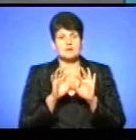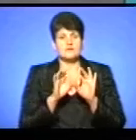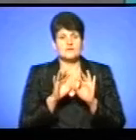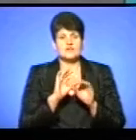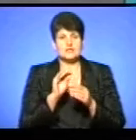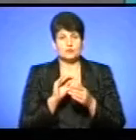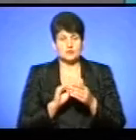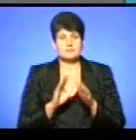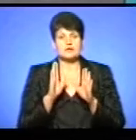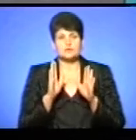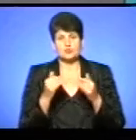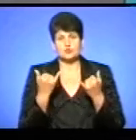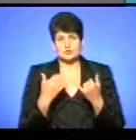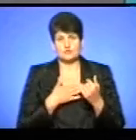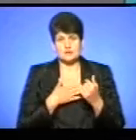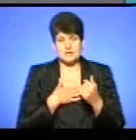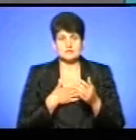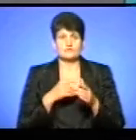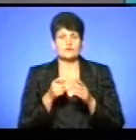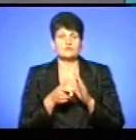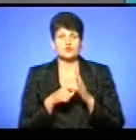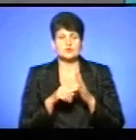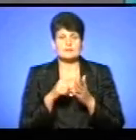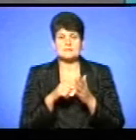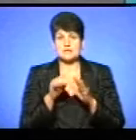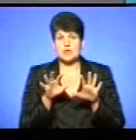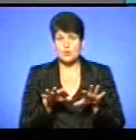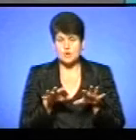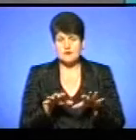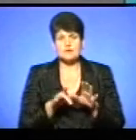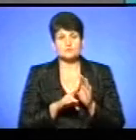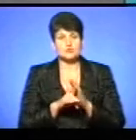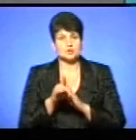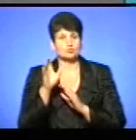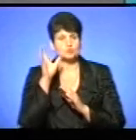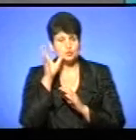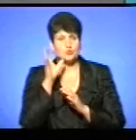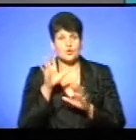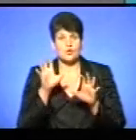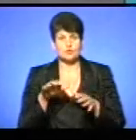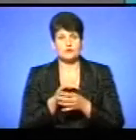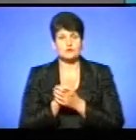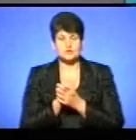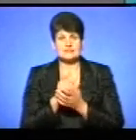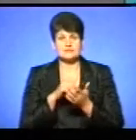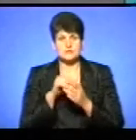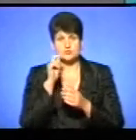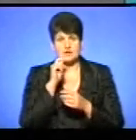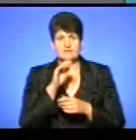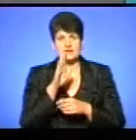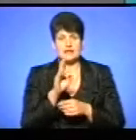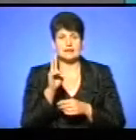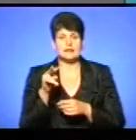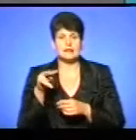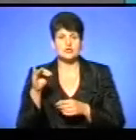сьогодні і в нашій студії міських голів. Але спершу почуємо голову Асоціації міст України Віталія Кличка,